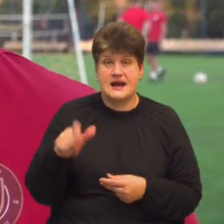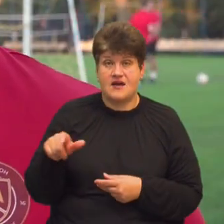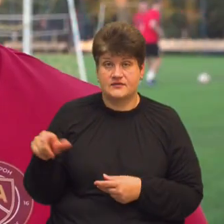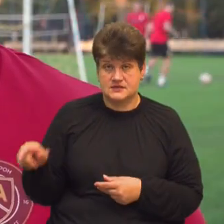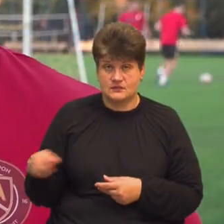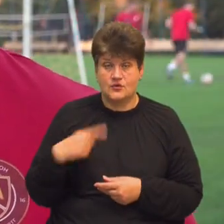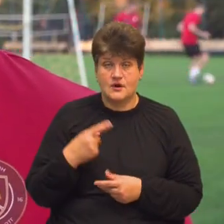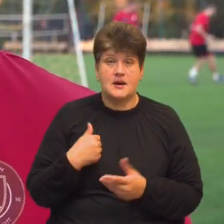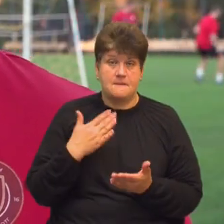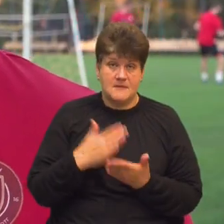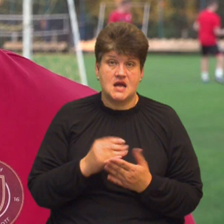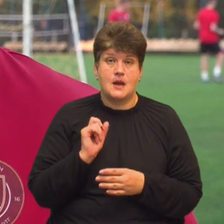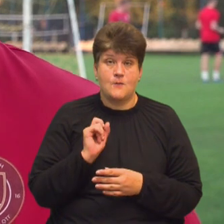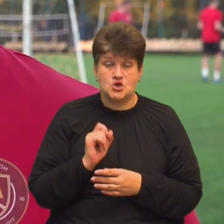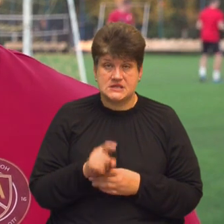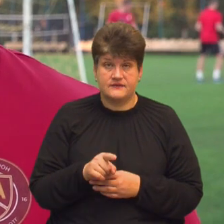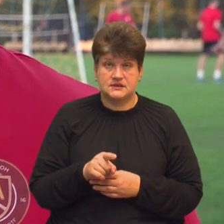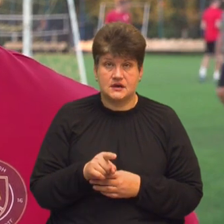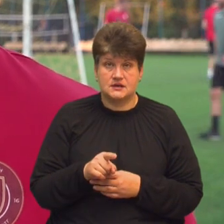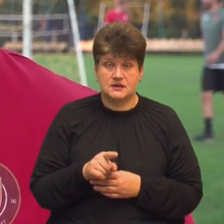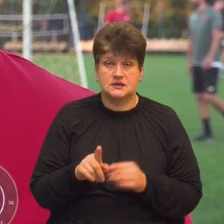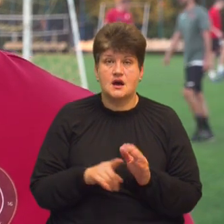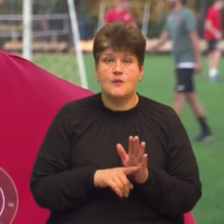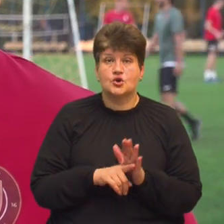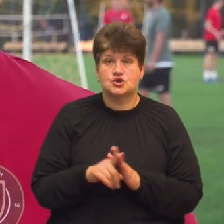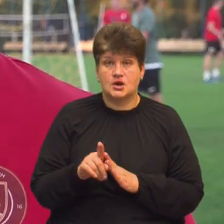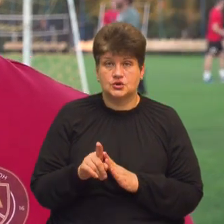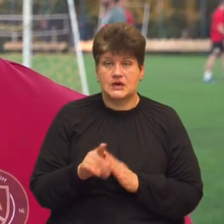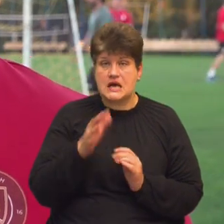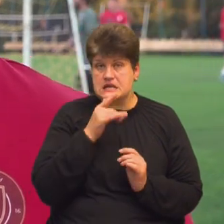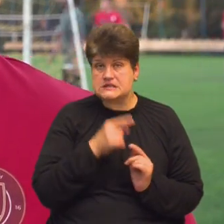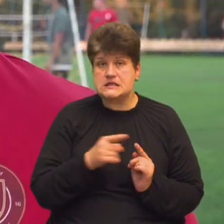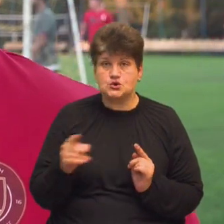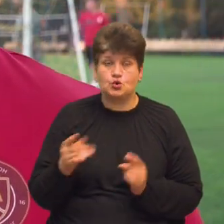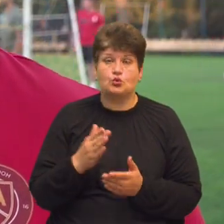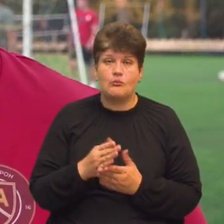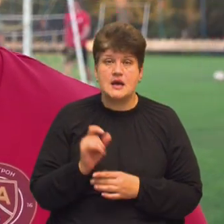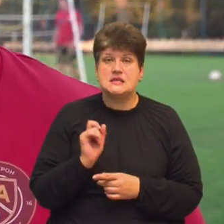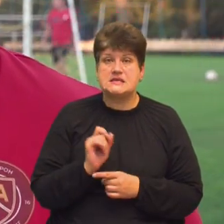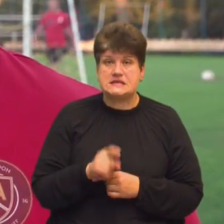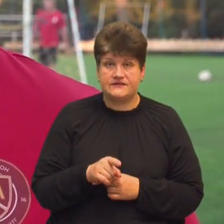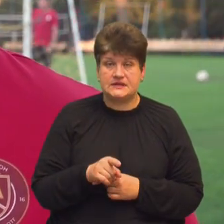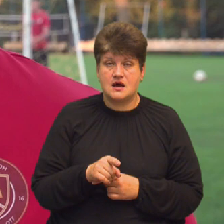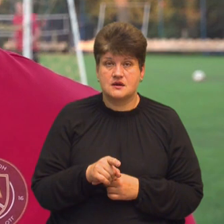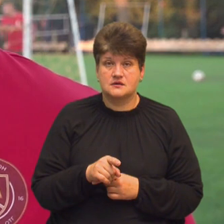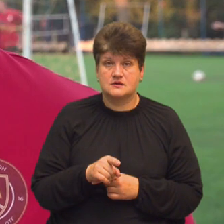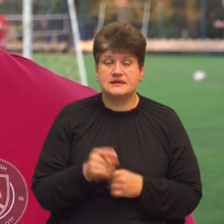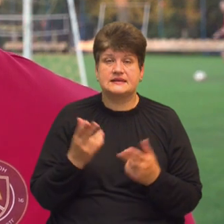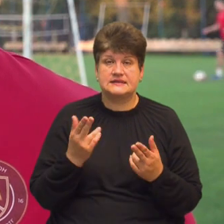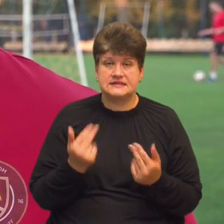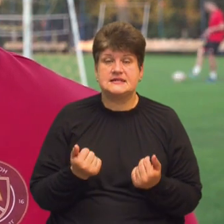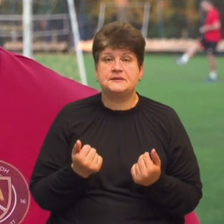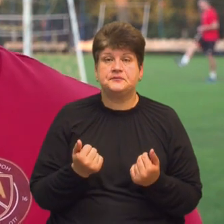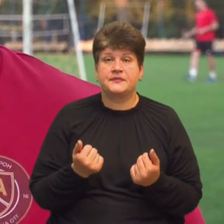собою ми маємо завдання на початок сезону. Ми мали завдання, це звичайне чемпіонство